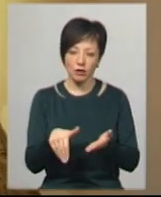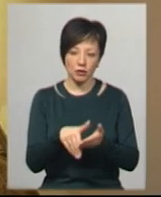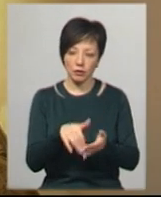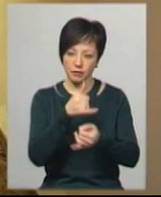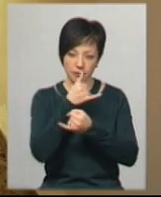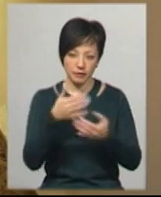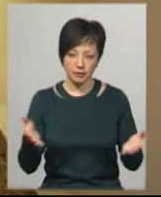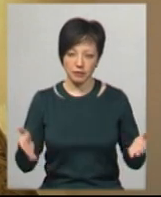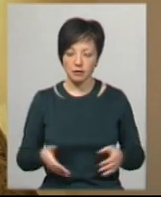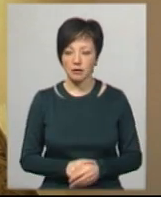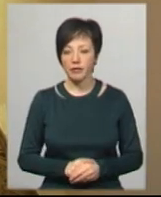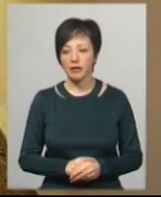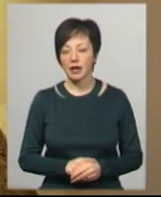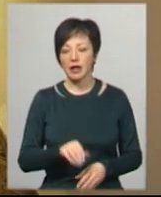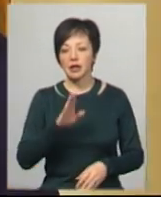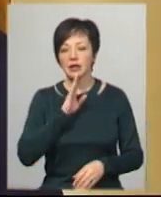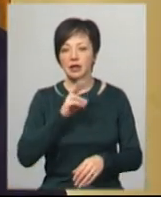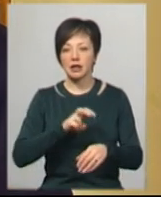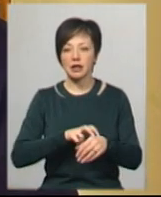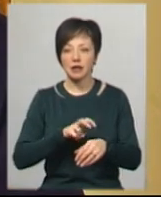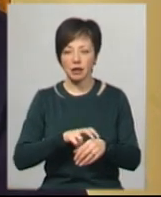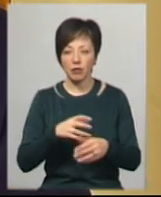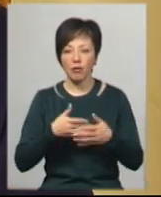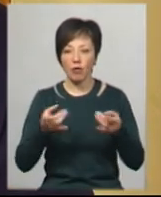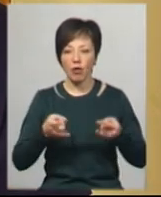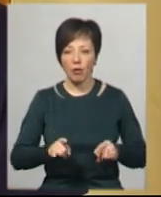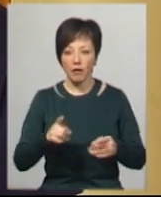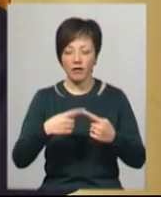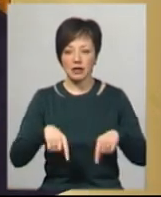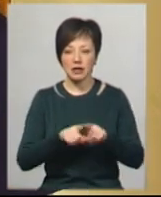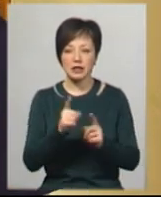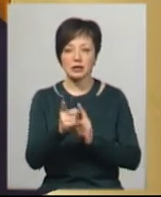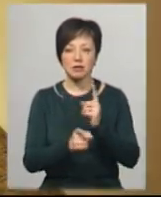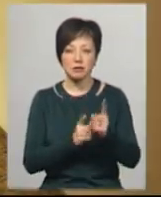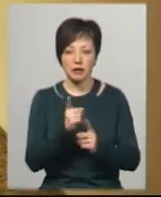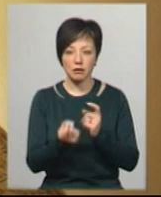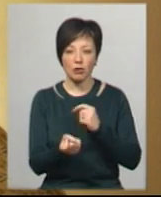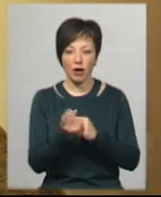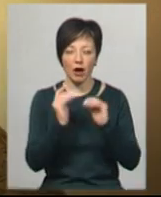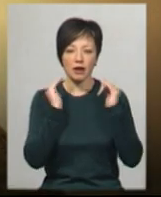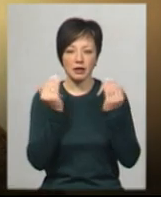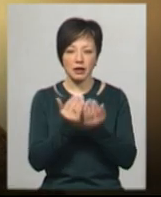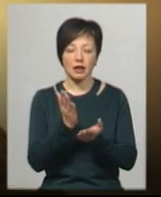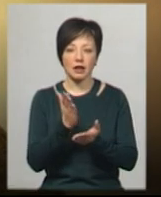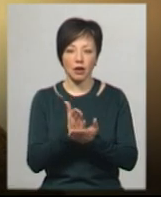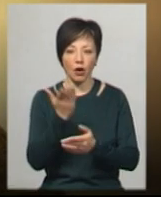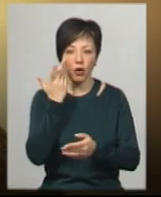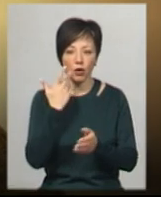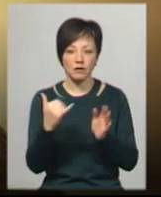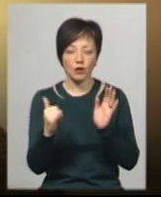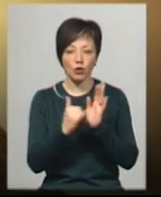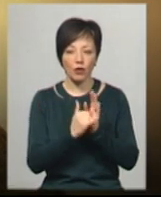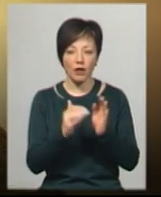дякую. Лікарка пологого відділення Лариса Данильців каже, зміни з появою карантину є. З того часу, відколи встановлено